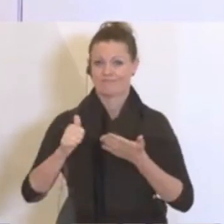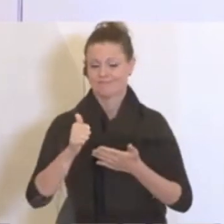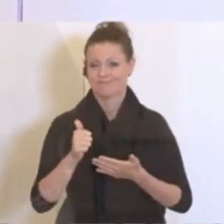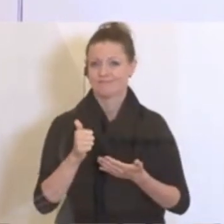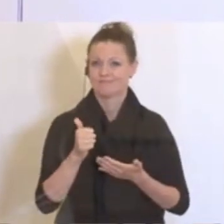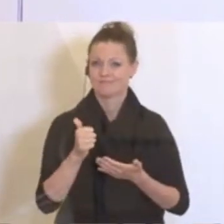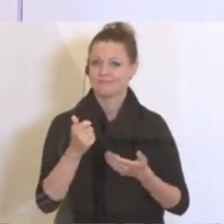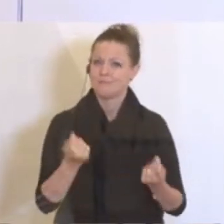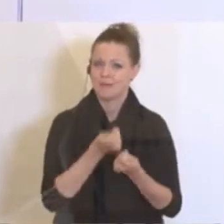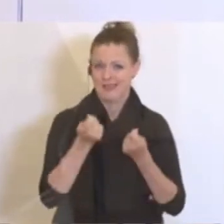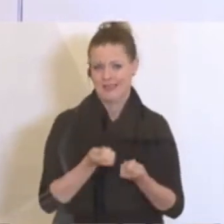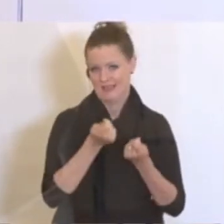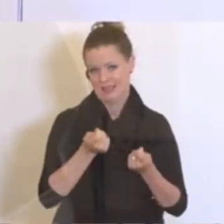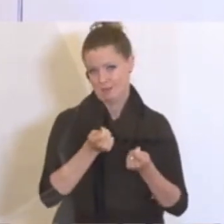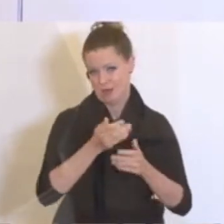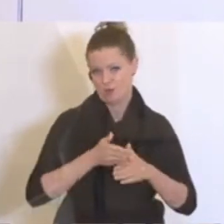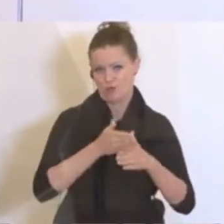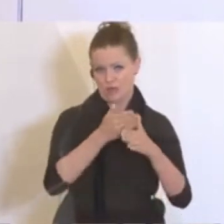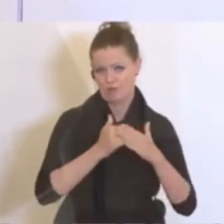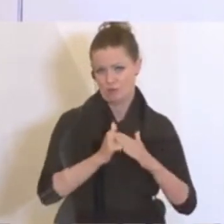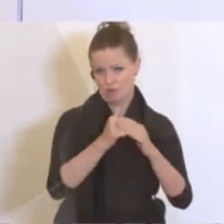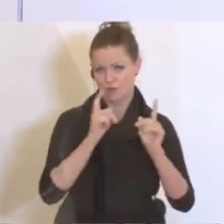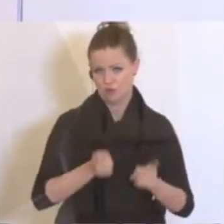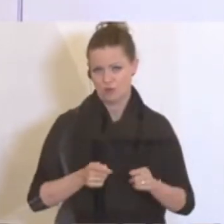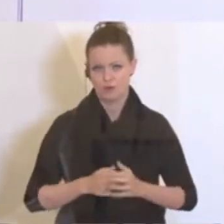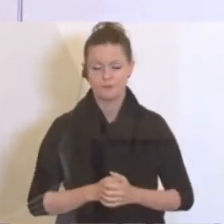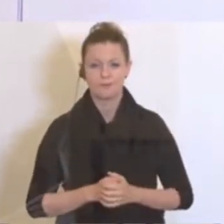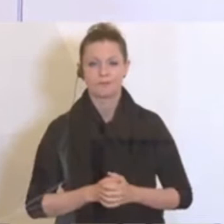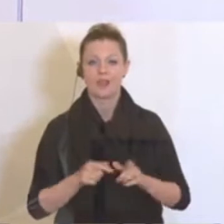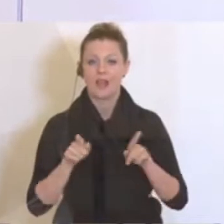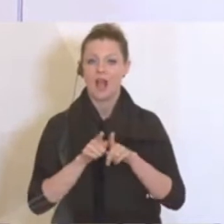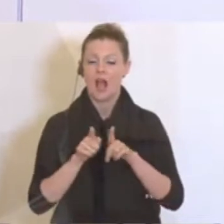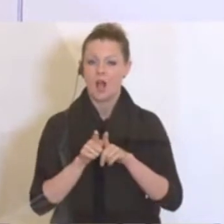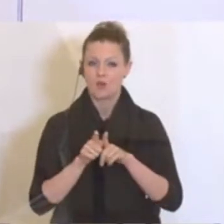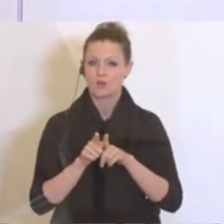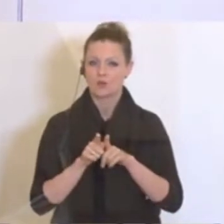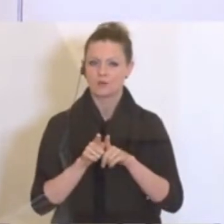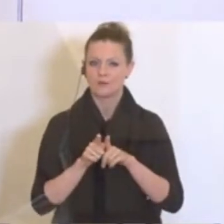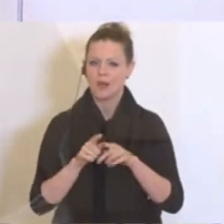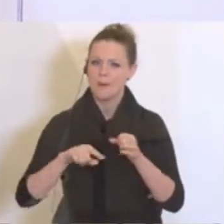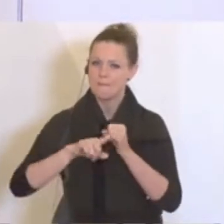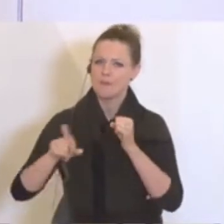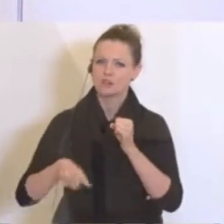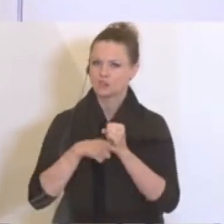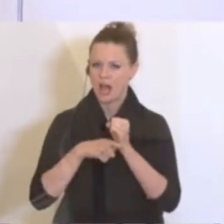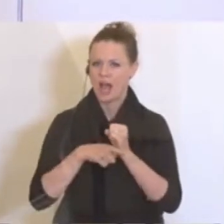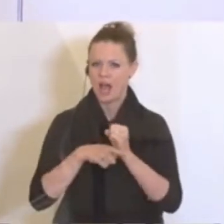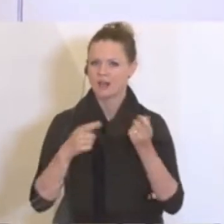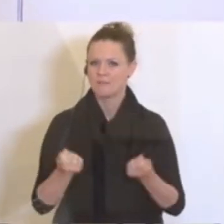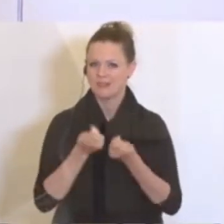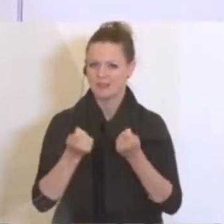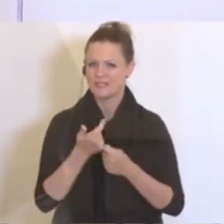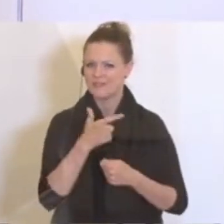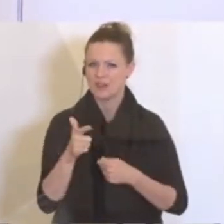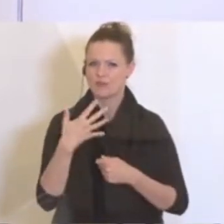Betrieben entsprechend unterstützt und geholfen werden. Des Weiteren heben wir die Obergrenze für pauschalierte Betriebe von derzeitig